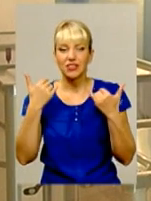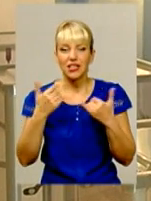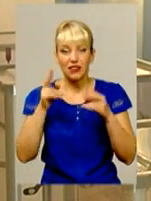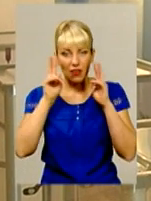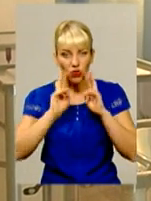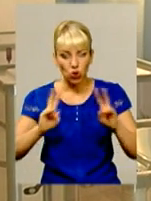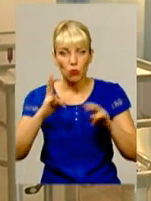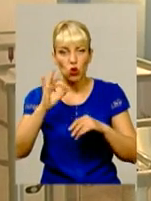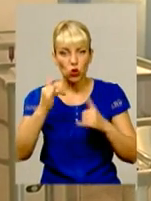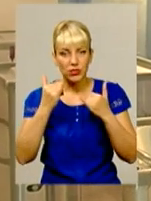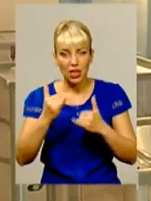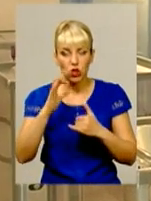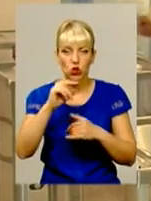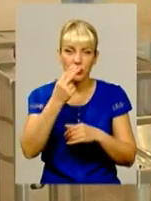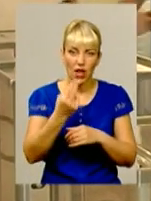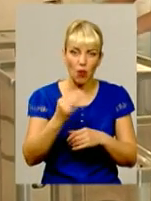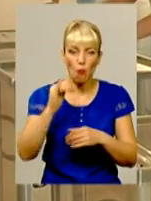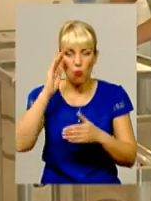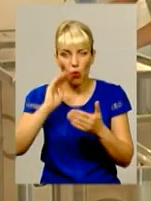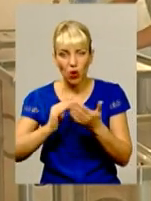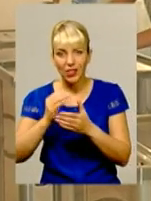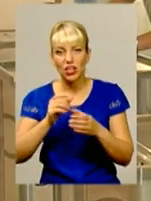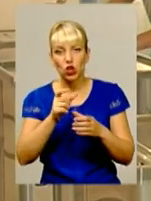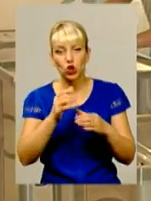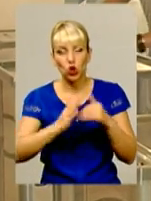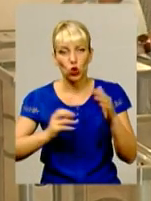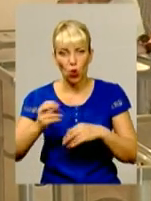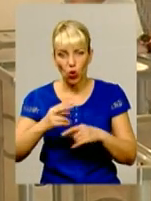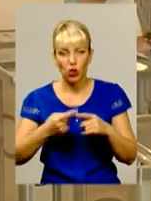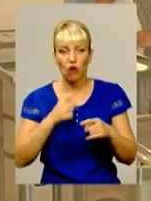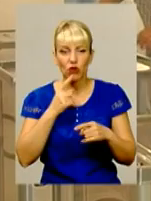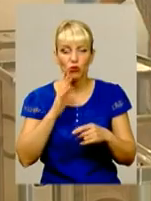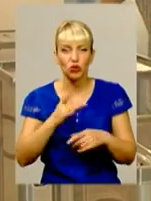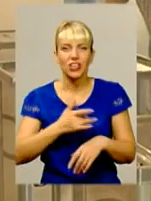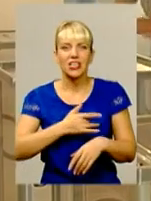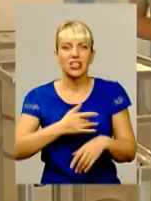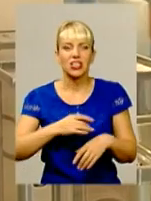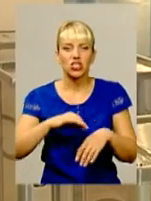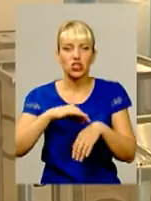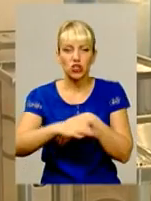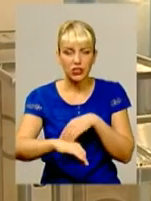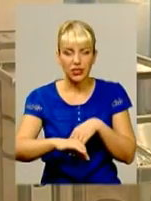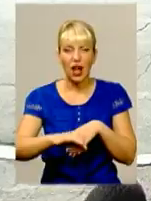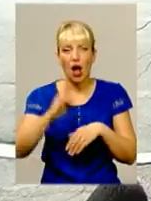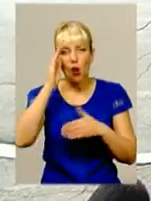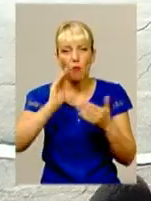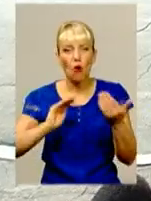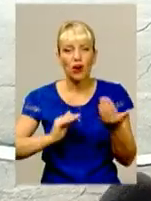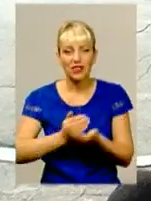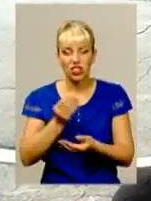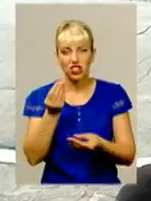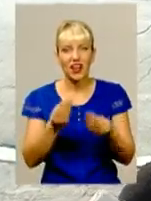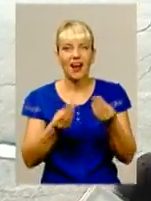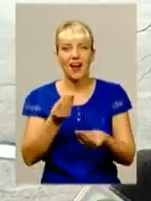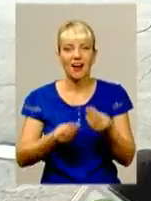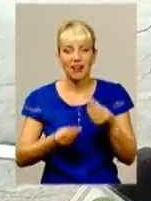ближче до кінця вересня прогнозують початок жорсткішої політичної гри. Зокрема, і чорного піару. Дуже хочеться, щоб